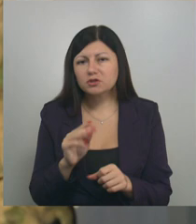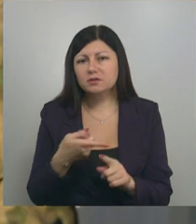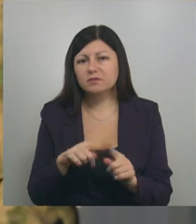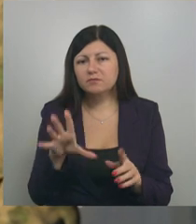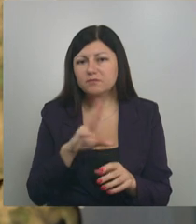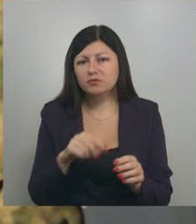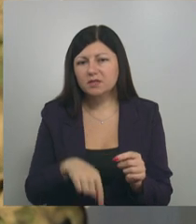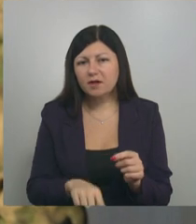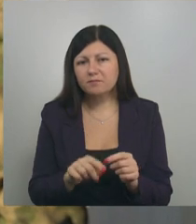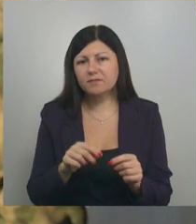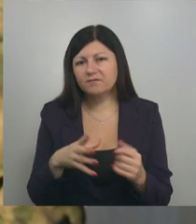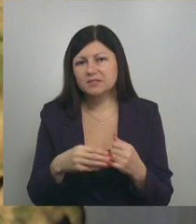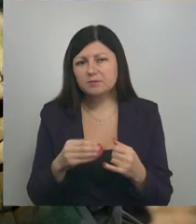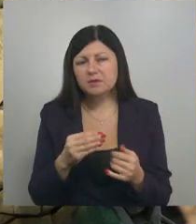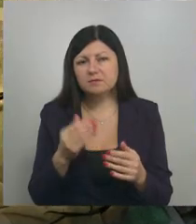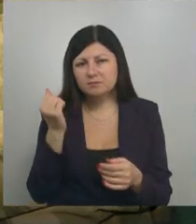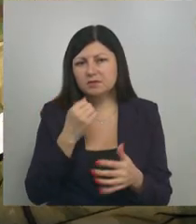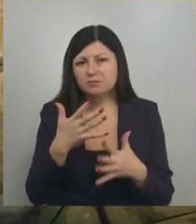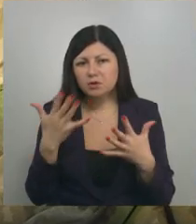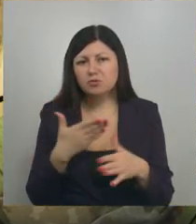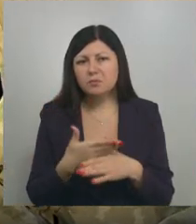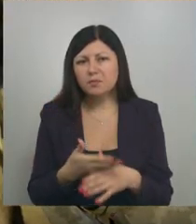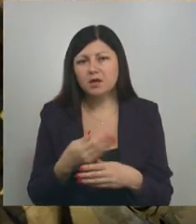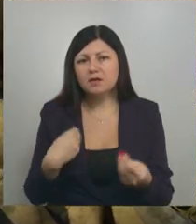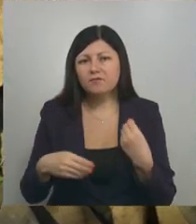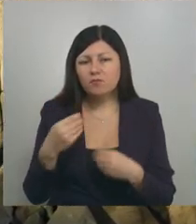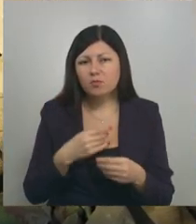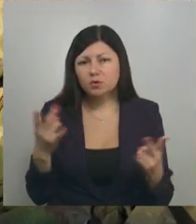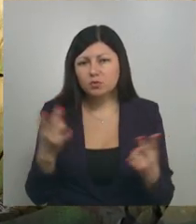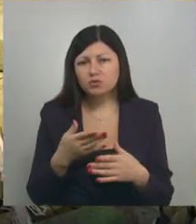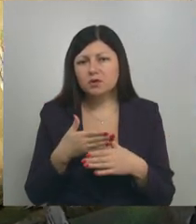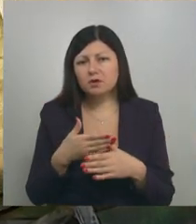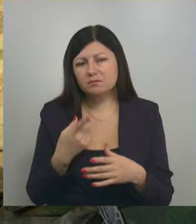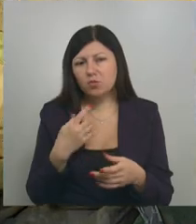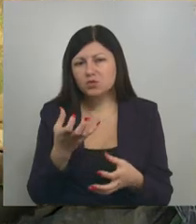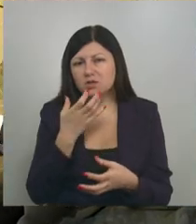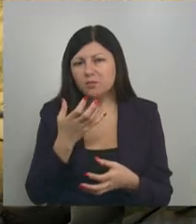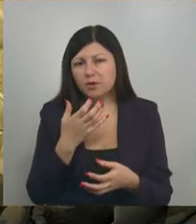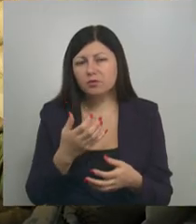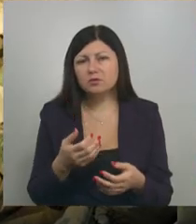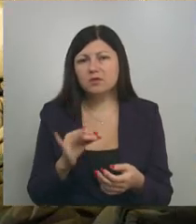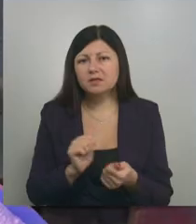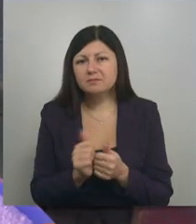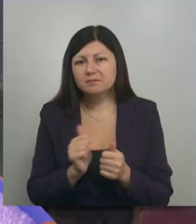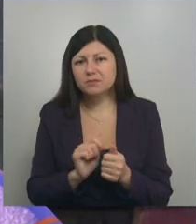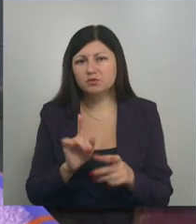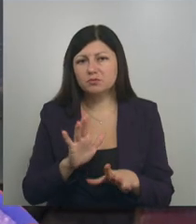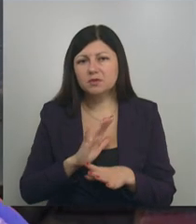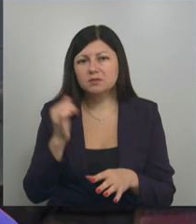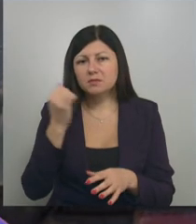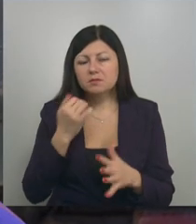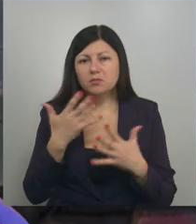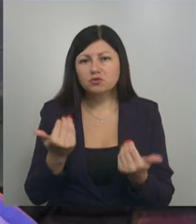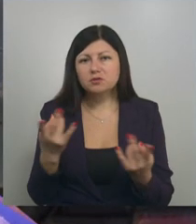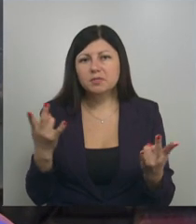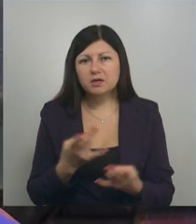спасибо, что помогаете. Форма нужна, она утепленная и как подменный форм тоже. Спасибо большое за зимнюю форму, она сейчас как раз